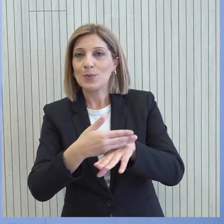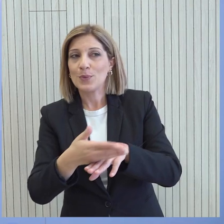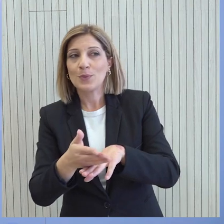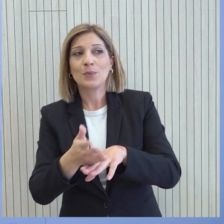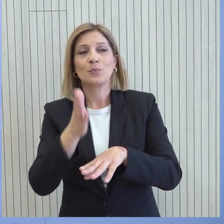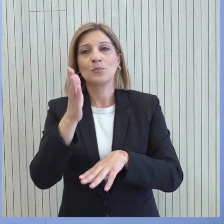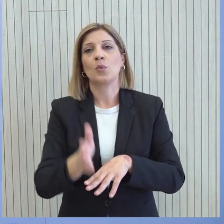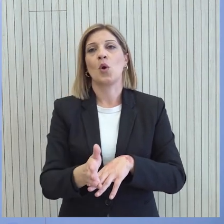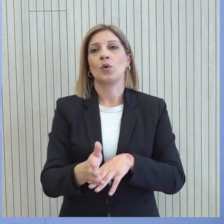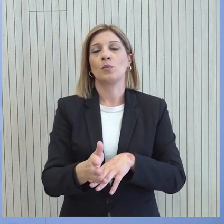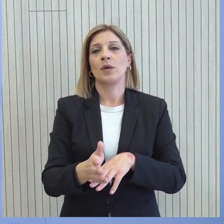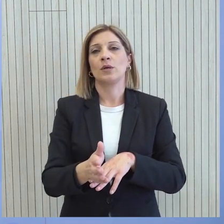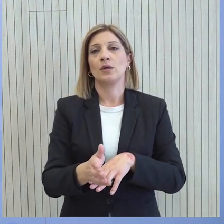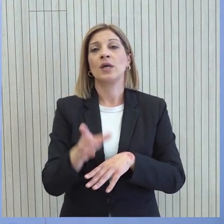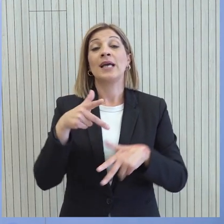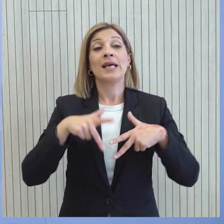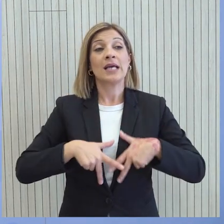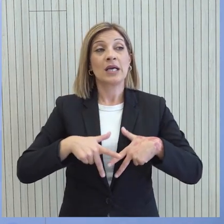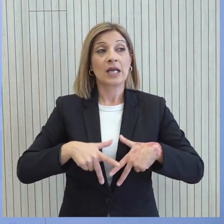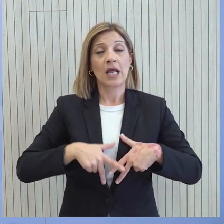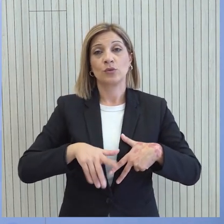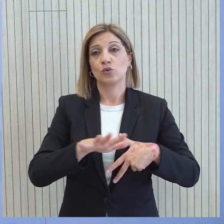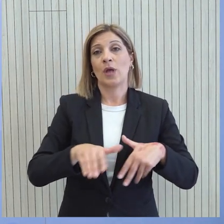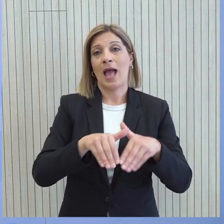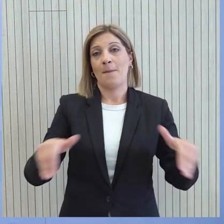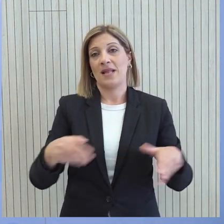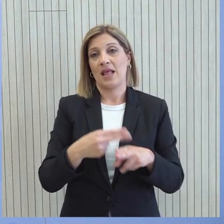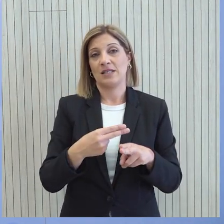δυνατότητες Που έχει το κράτος μας στην αμυντική του Εμπάρκη